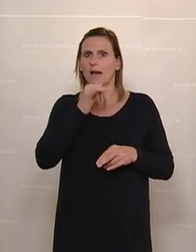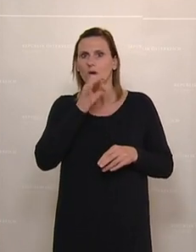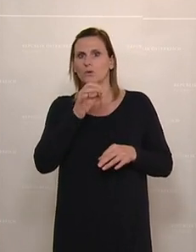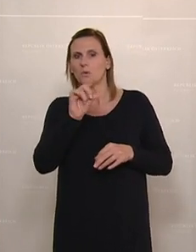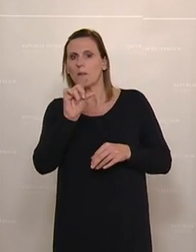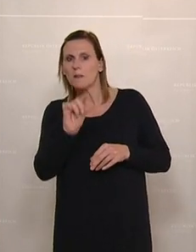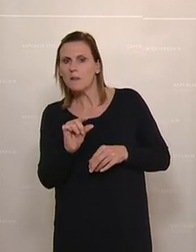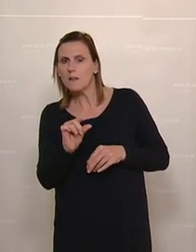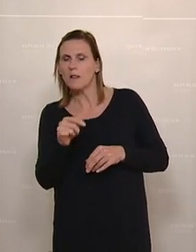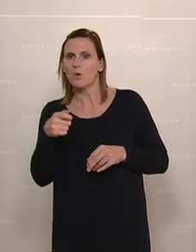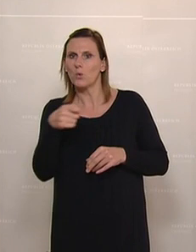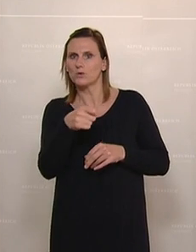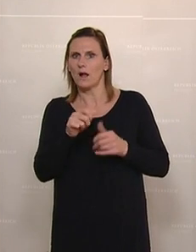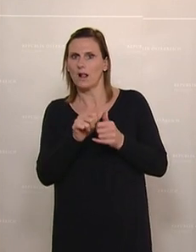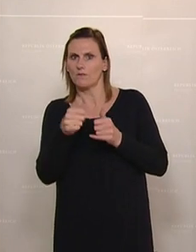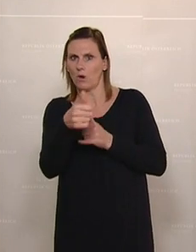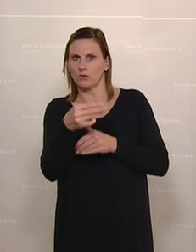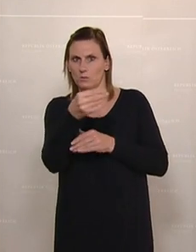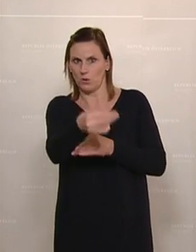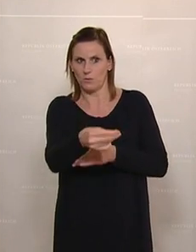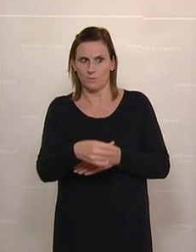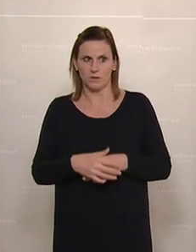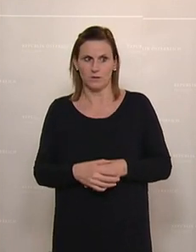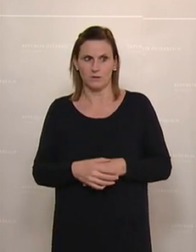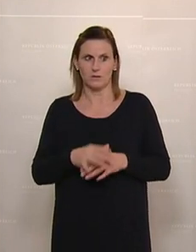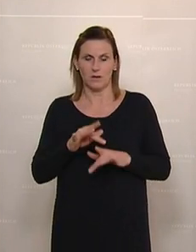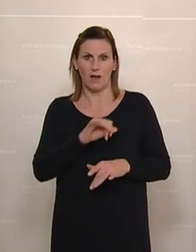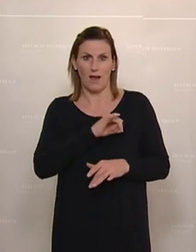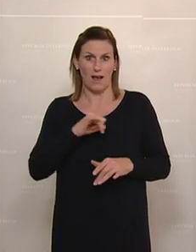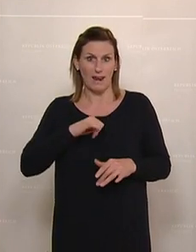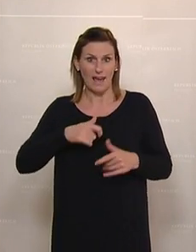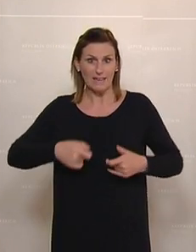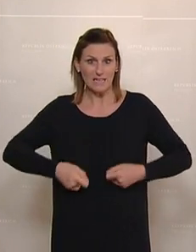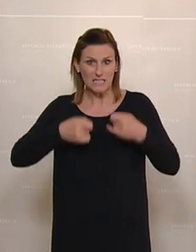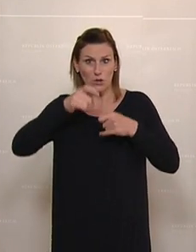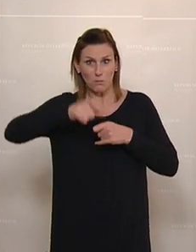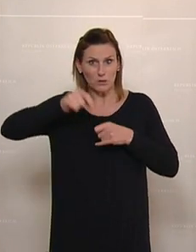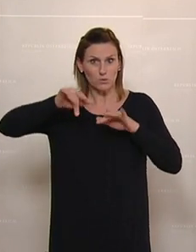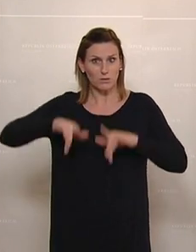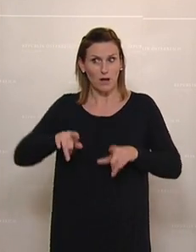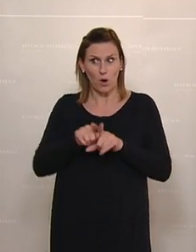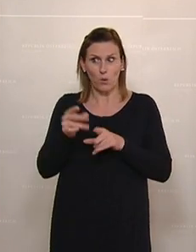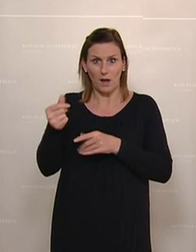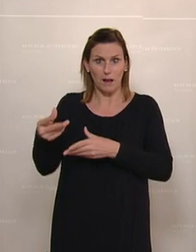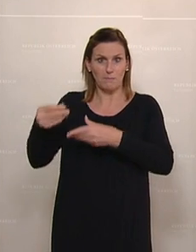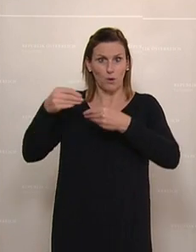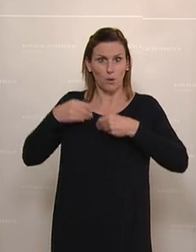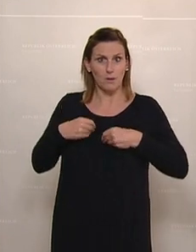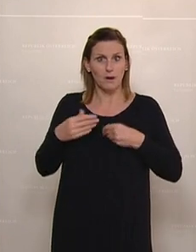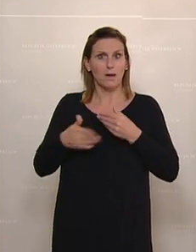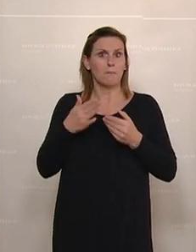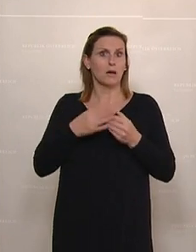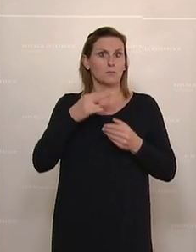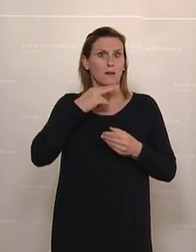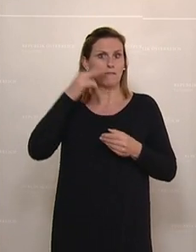geringen Unterhalt- oder Unterhaltsvorschuss beziehen. Damit Alleinerziehende auch dann zu ihrem Geld kommen, wenn beispielsweise der